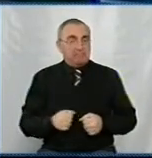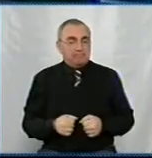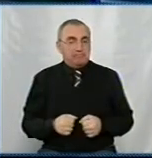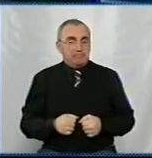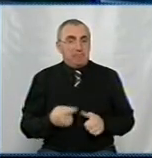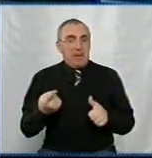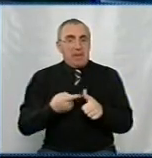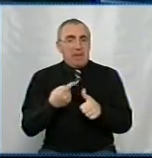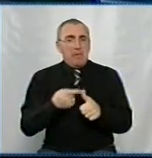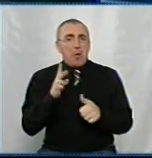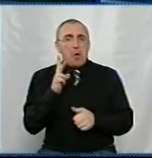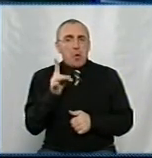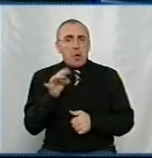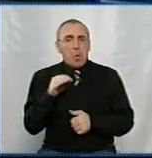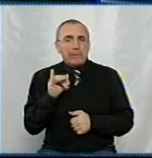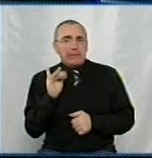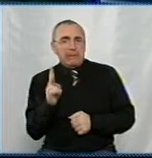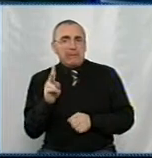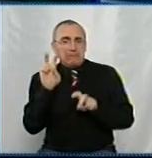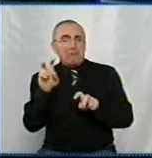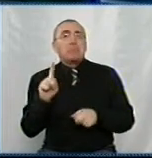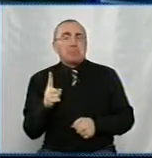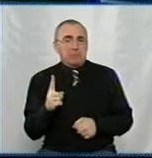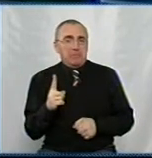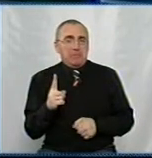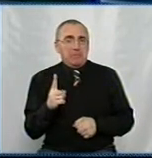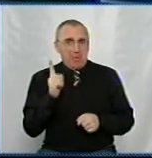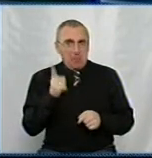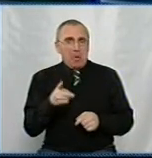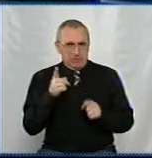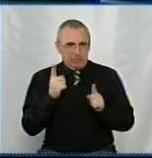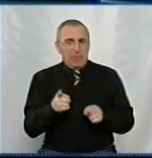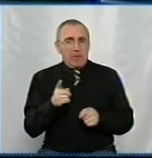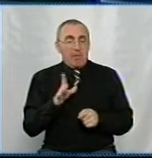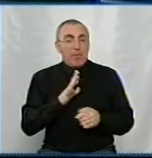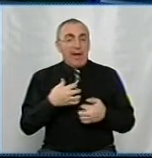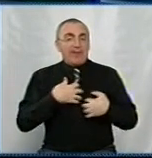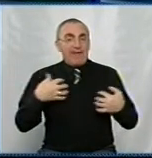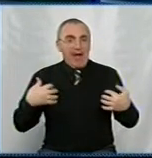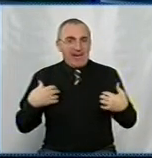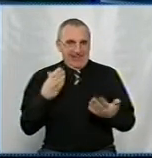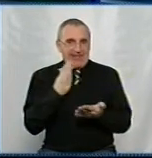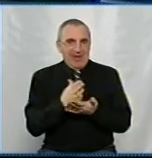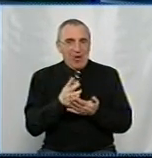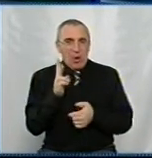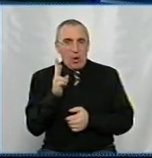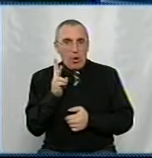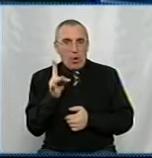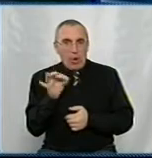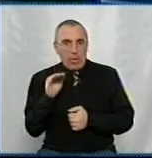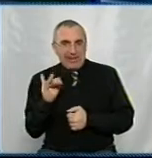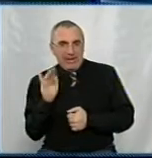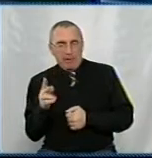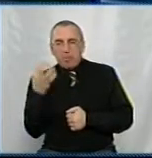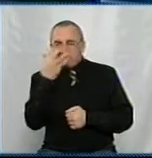Назва дуже мила. Чому «кротик»? Ви не в курсі справи? Він справді «кротик» називається. Ні, була така тваринка, і є така тваринка «кротик», яка